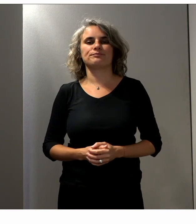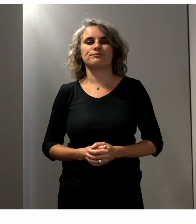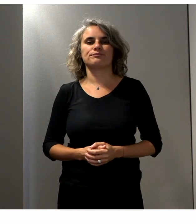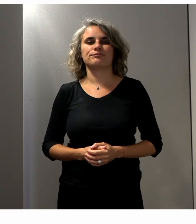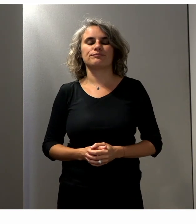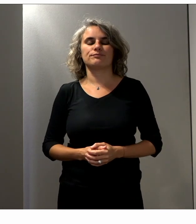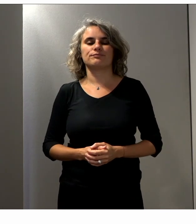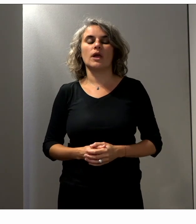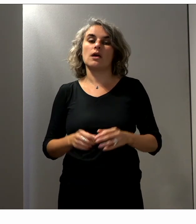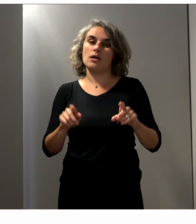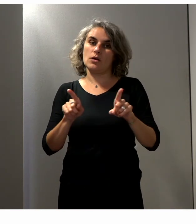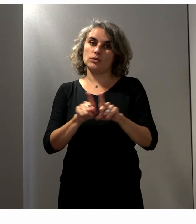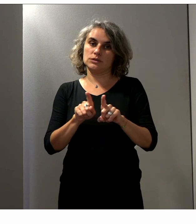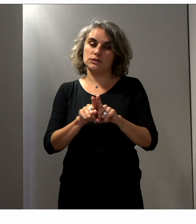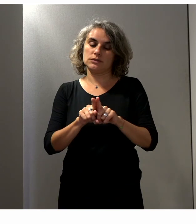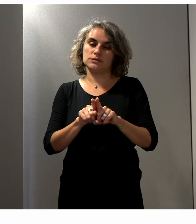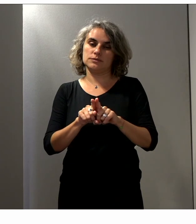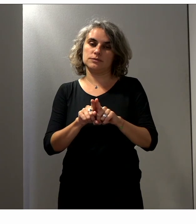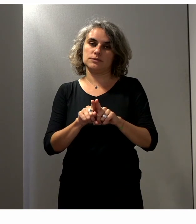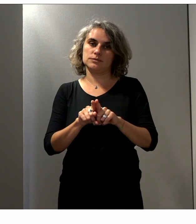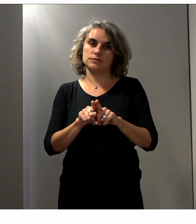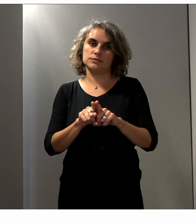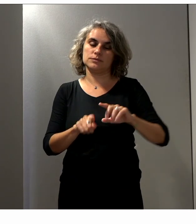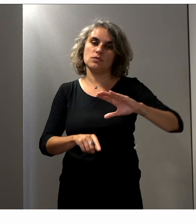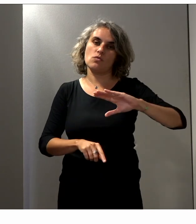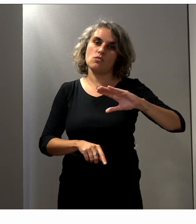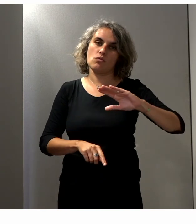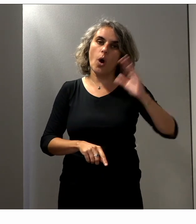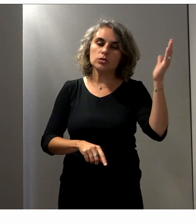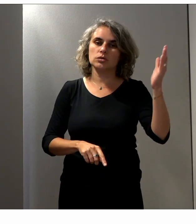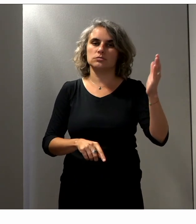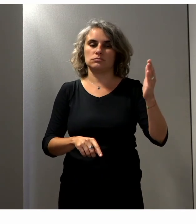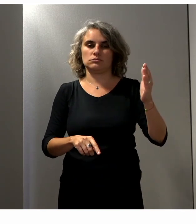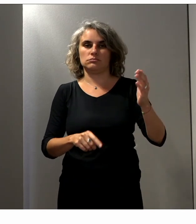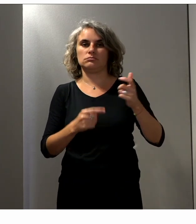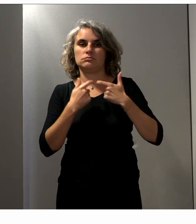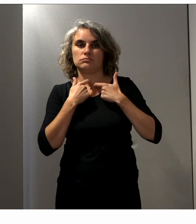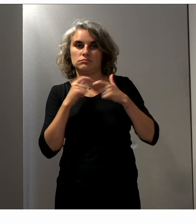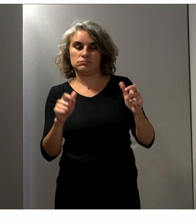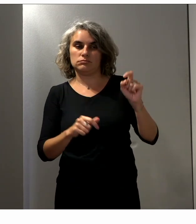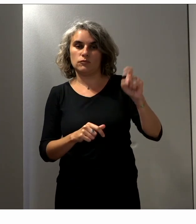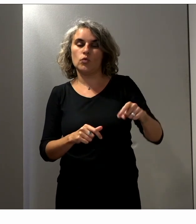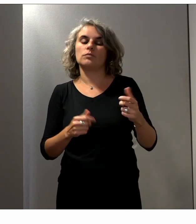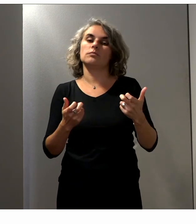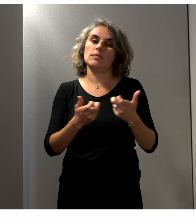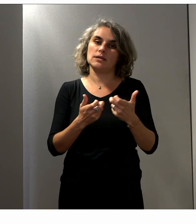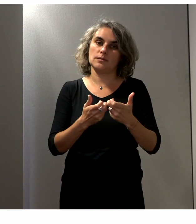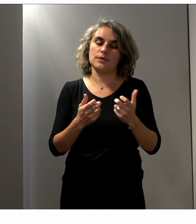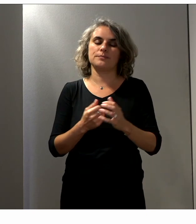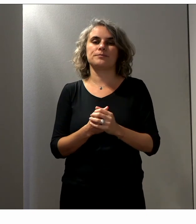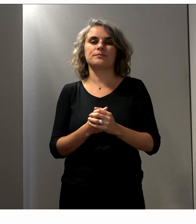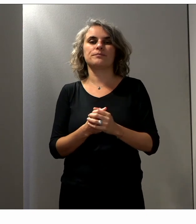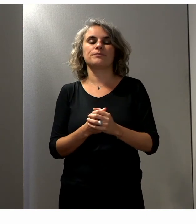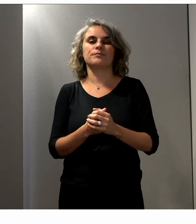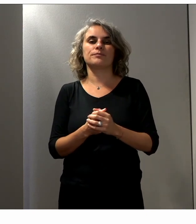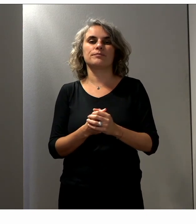Et puis il y a autre mise en accessibilité avec la possibilité de